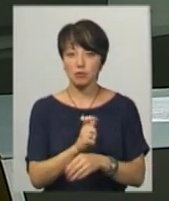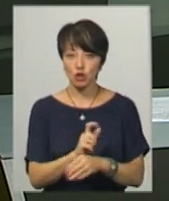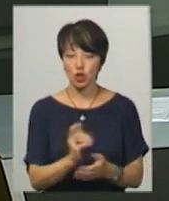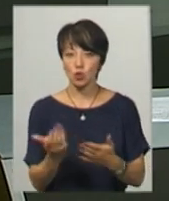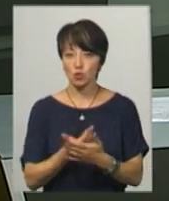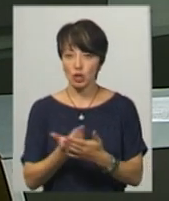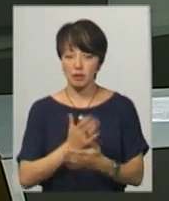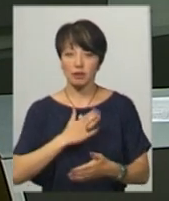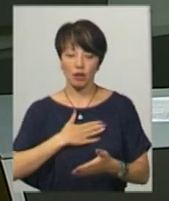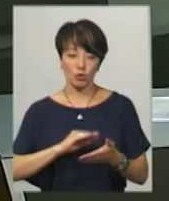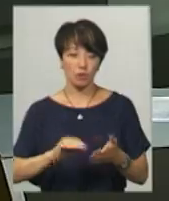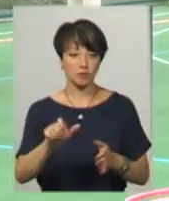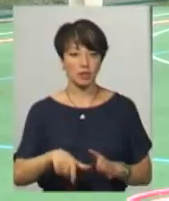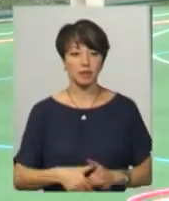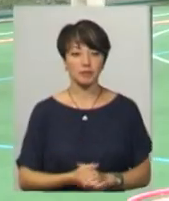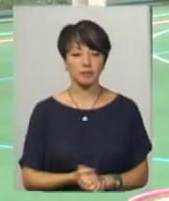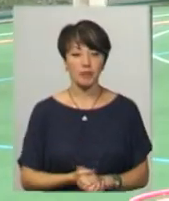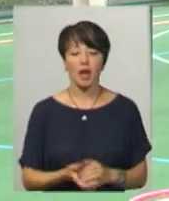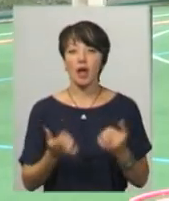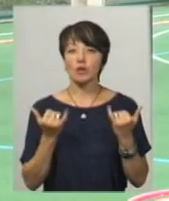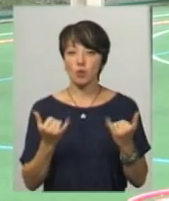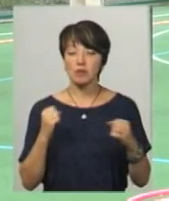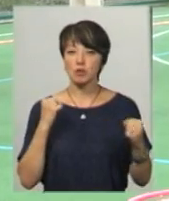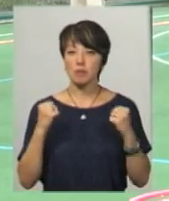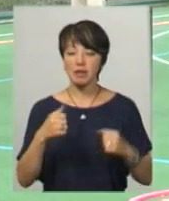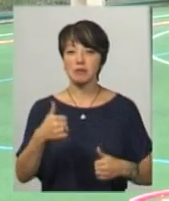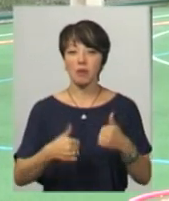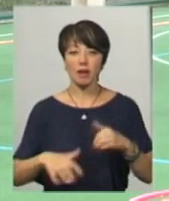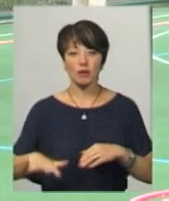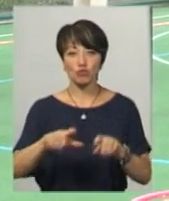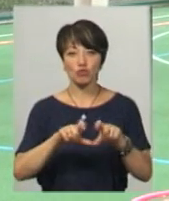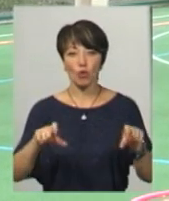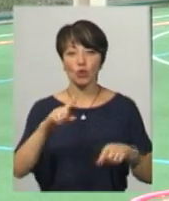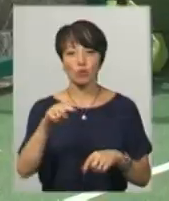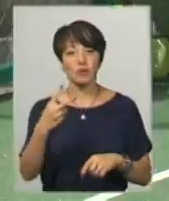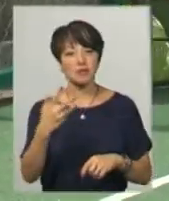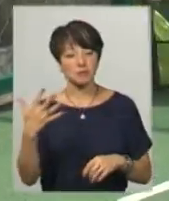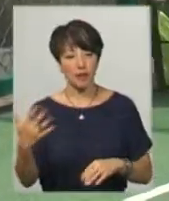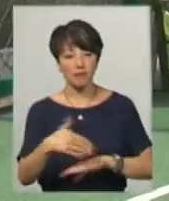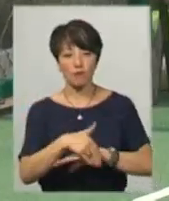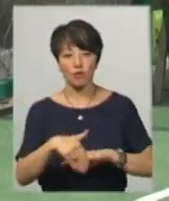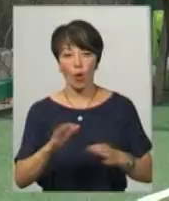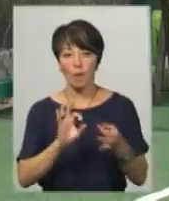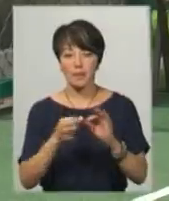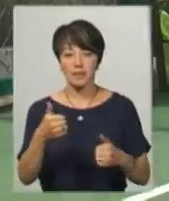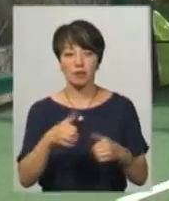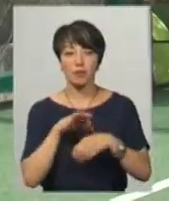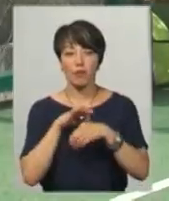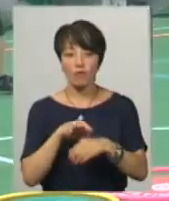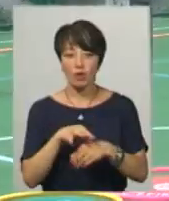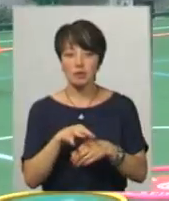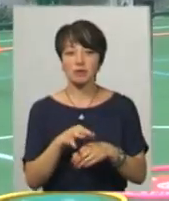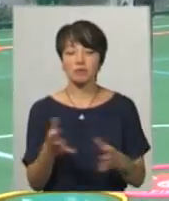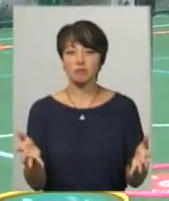сюжеті Андрія Гуменого. Сьогодні спортсмени змагались на території школи номер 25. Дворові Олімпійські ігри проводяться метою